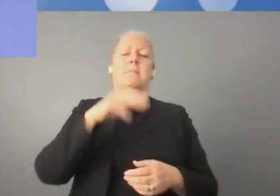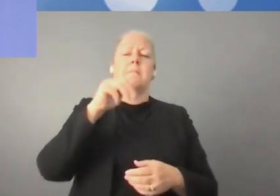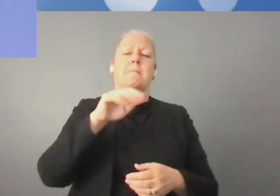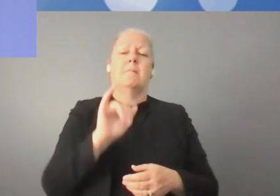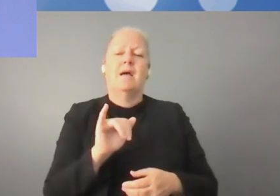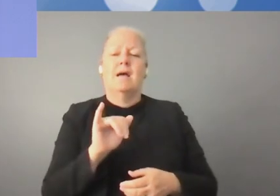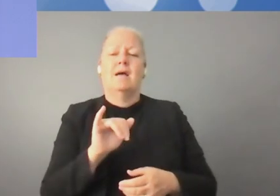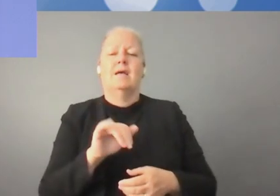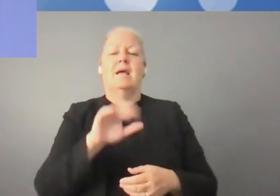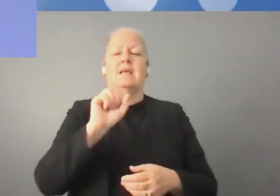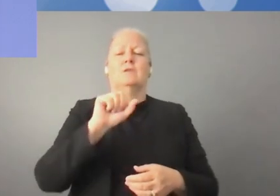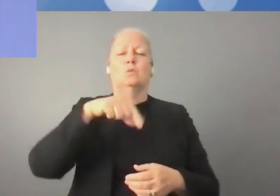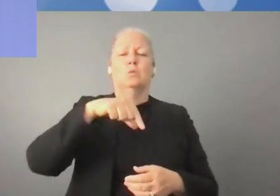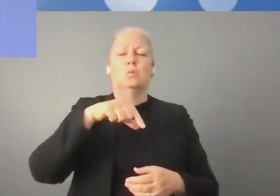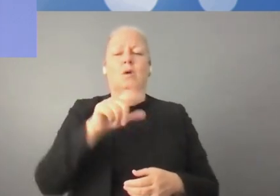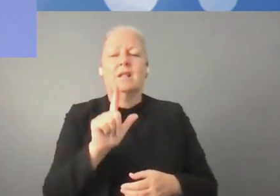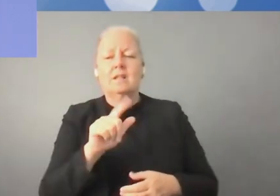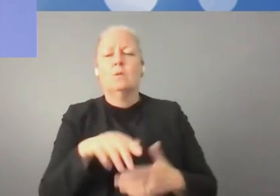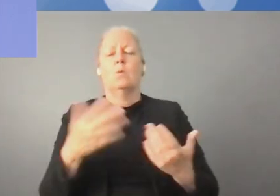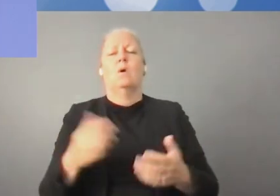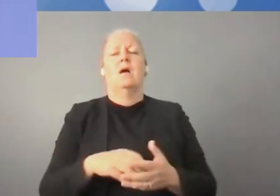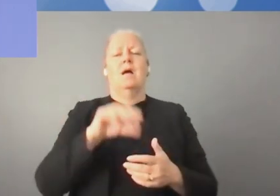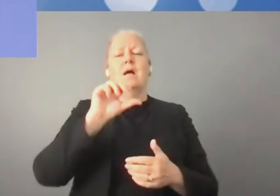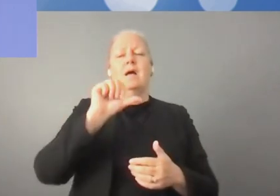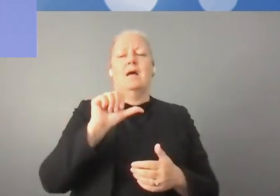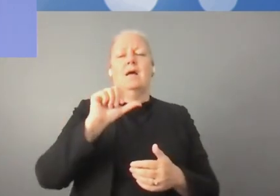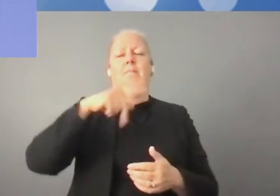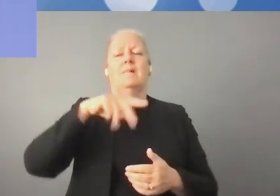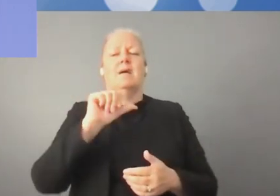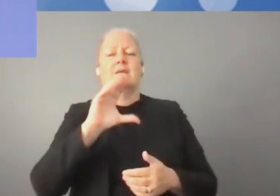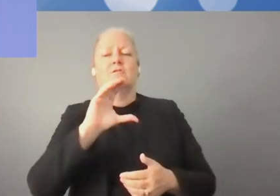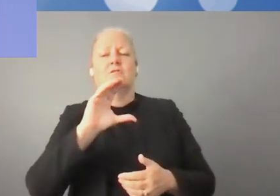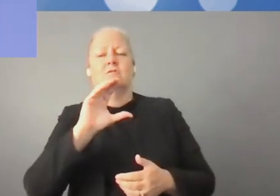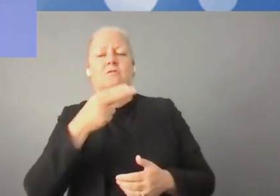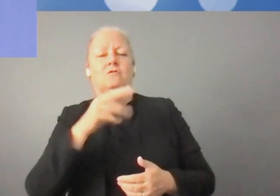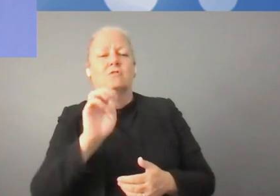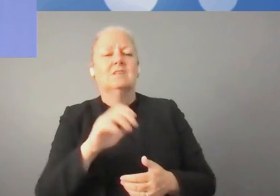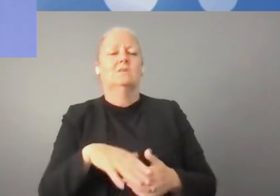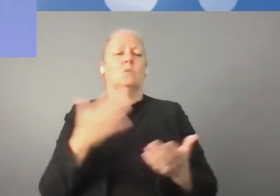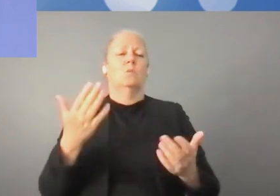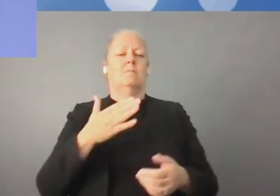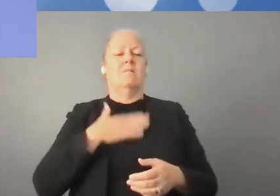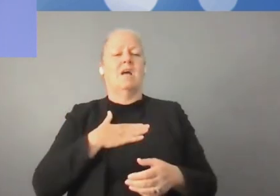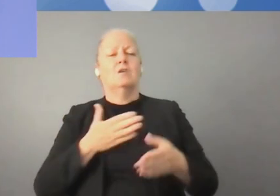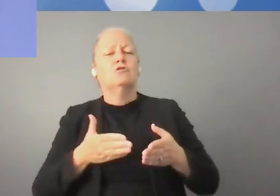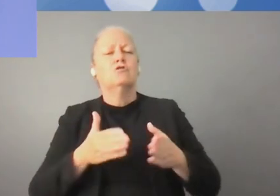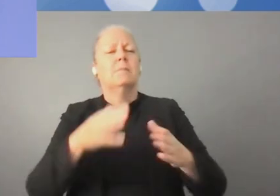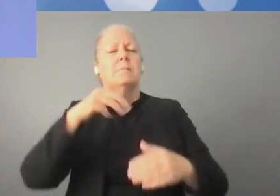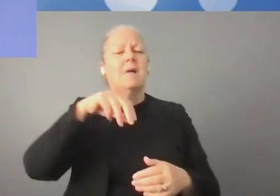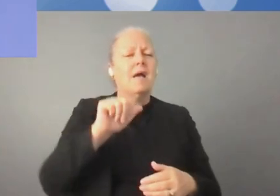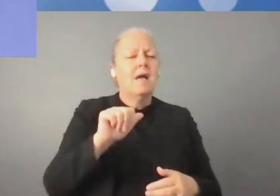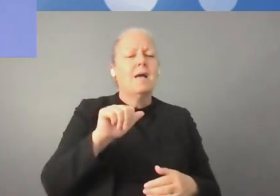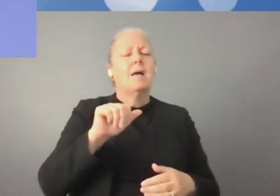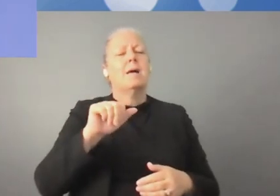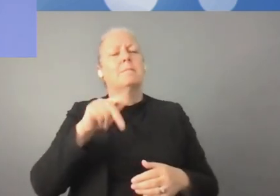sans MySQL, sans Wikipédia ? Imaginons-nous un monde comme ça.